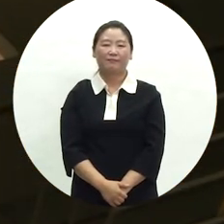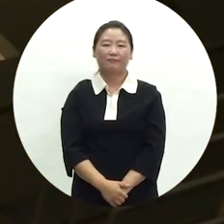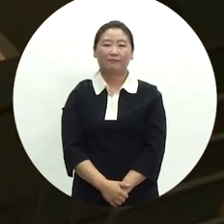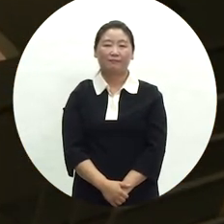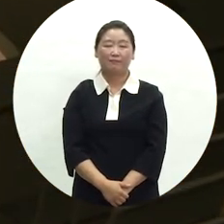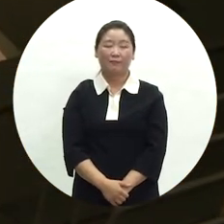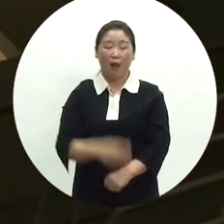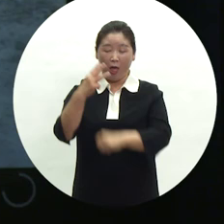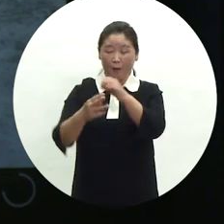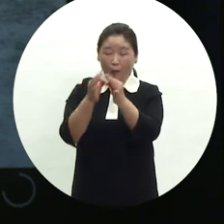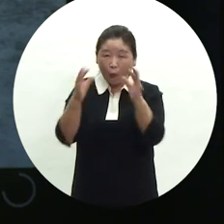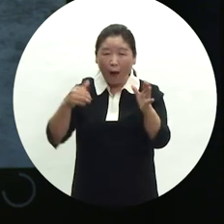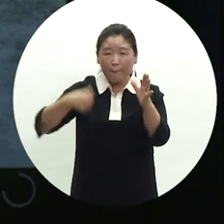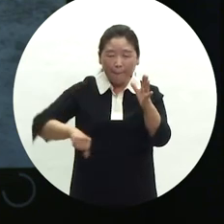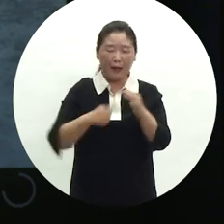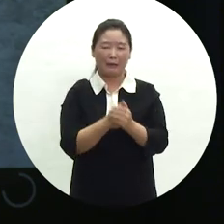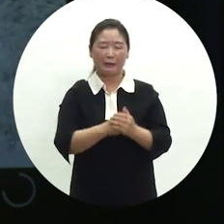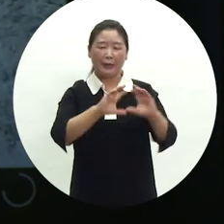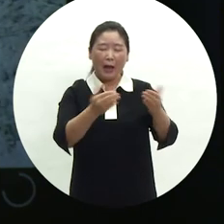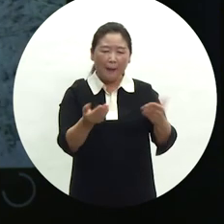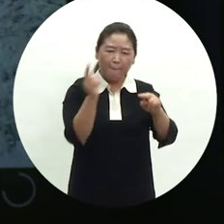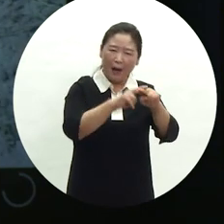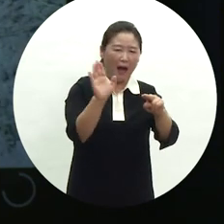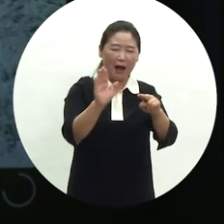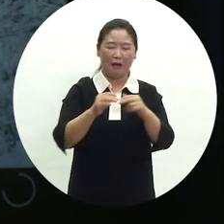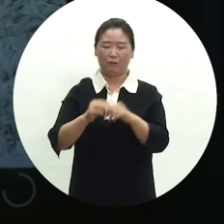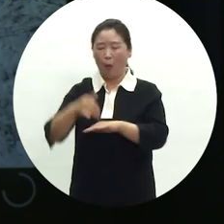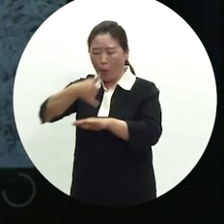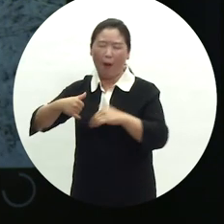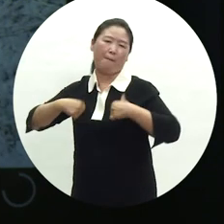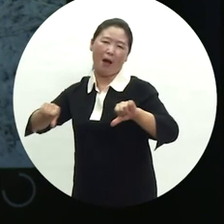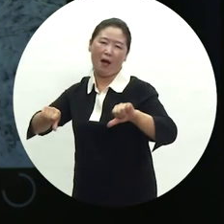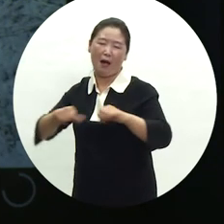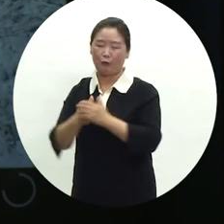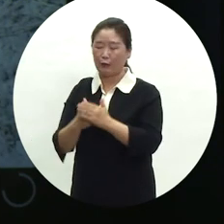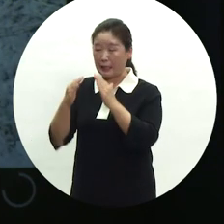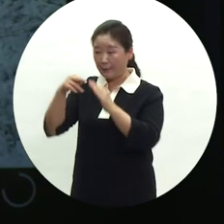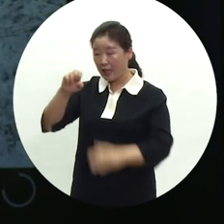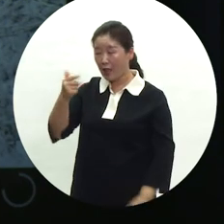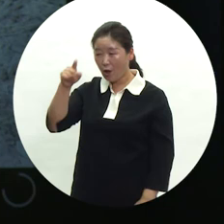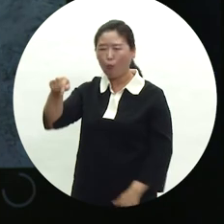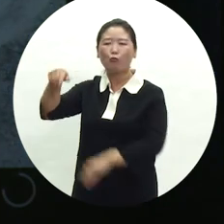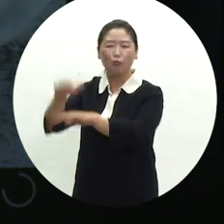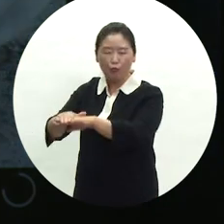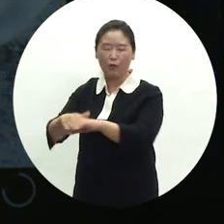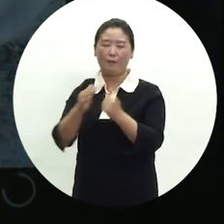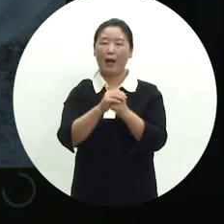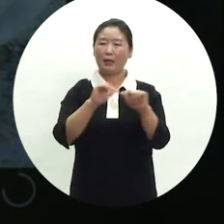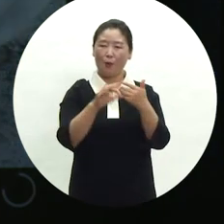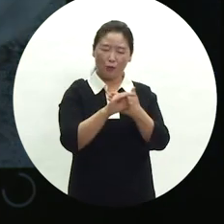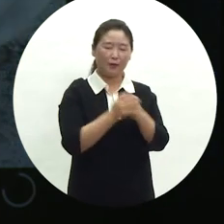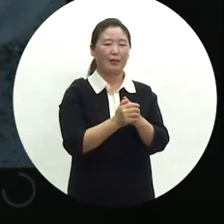3년상 동안 자식은 벼슬살이나 농사일도 그만두고 집에 마련된 상청이나 산소 곁의 여막을